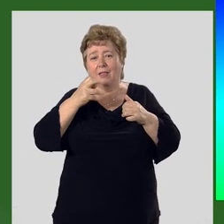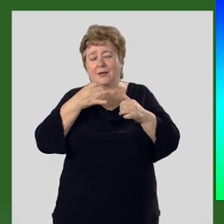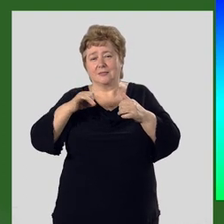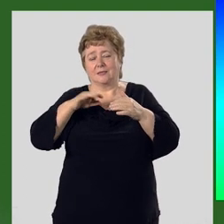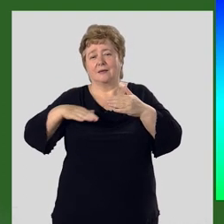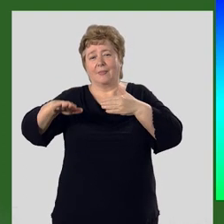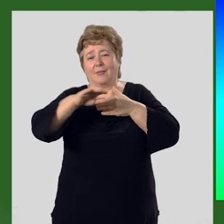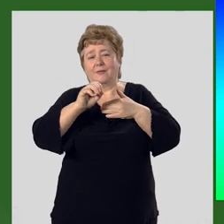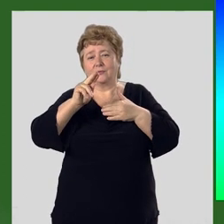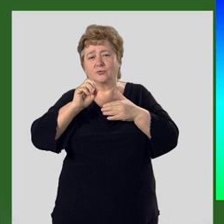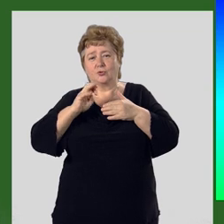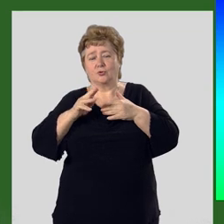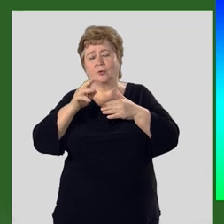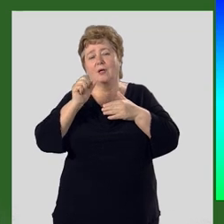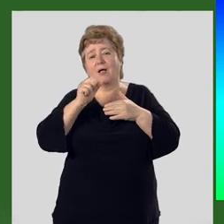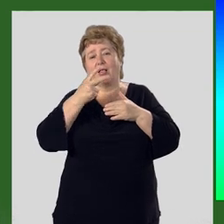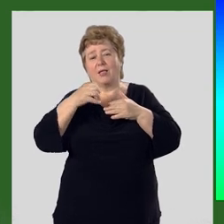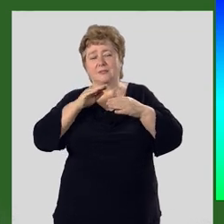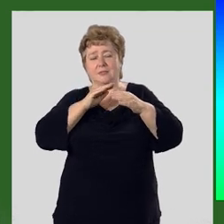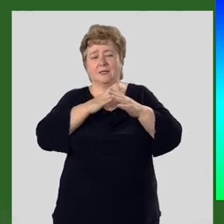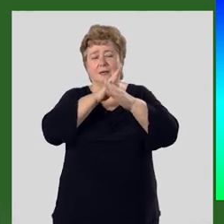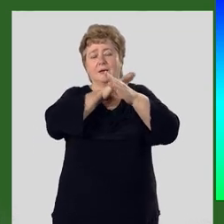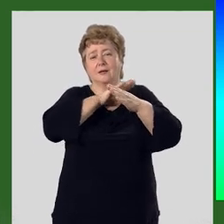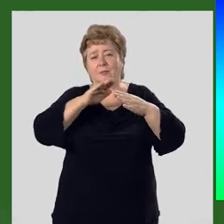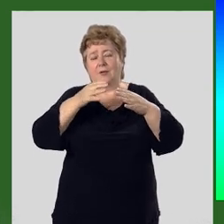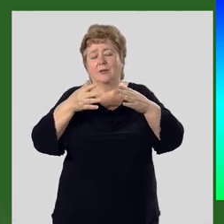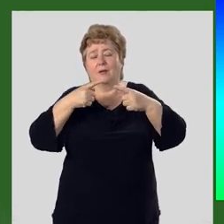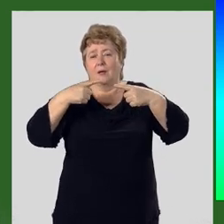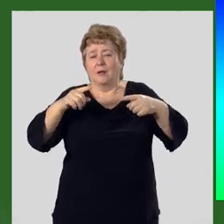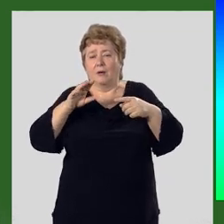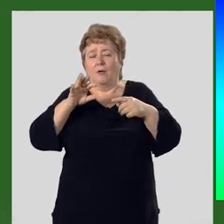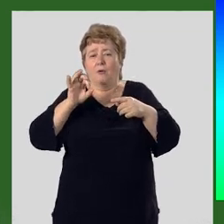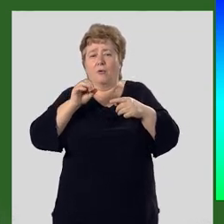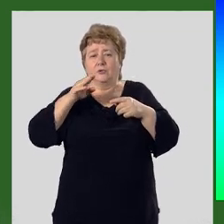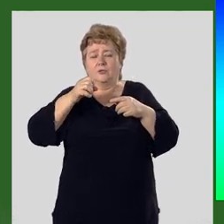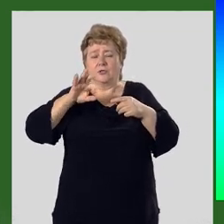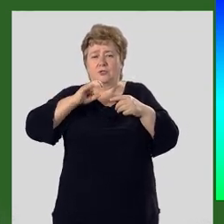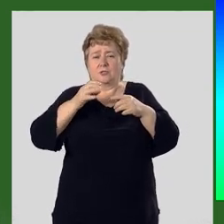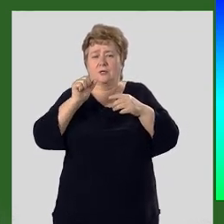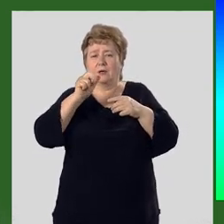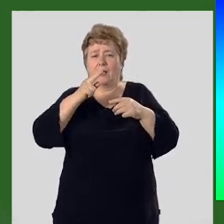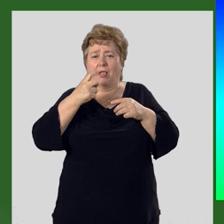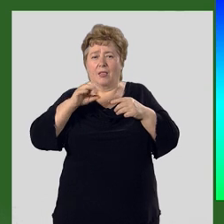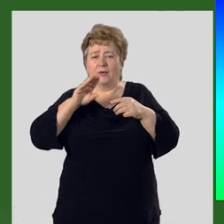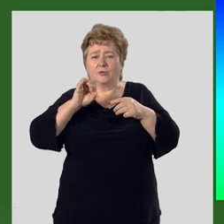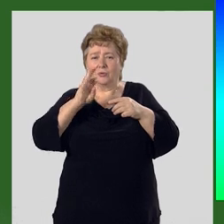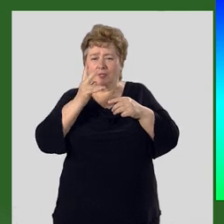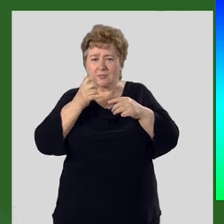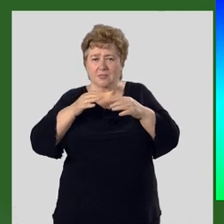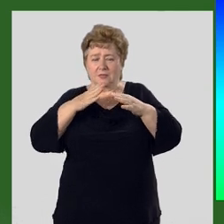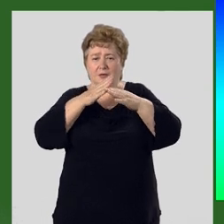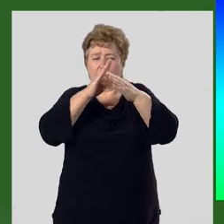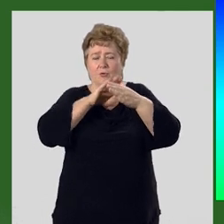долина и Чон-Алайский хребет резко отличаются от Теньшанской и Аллай-Туркестанской